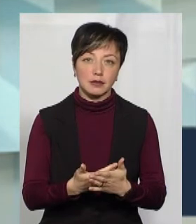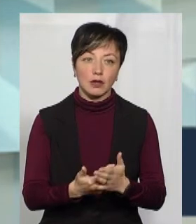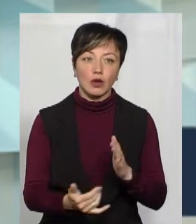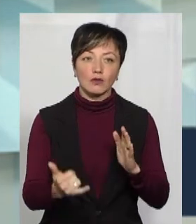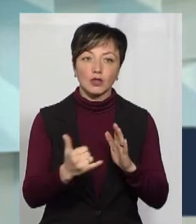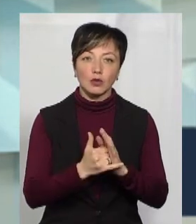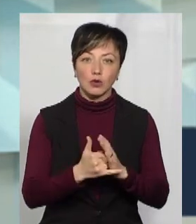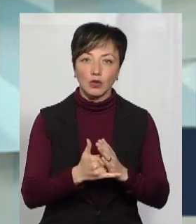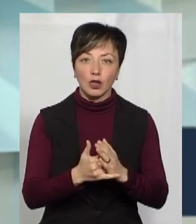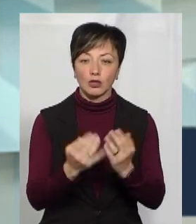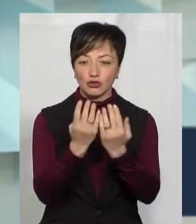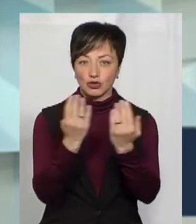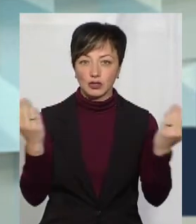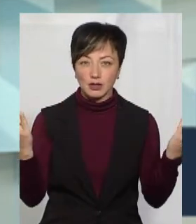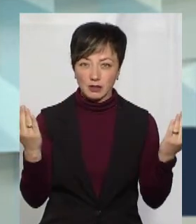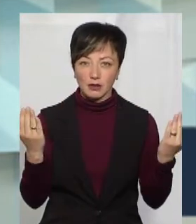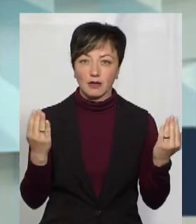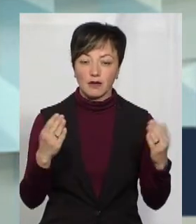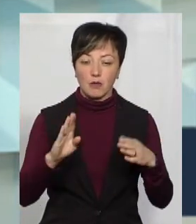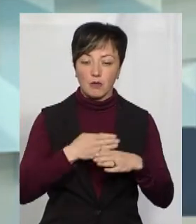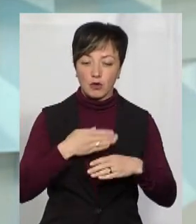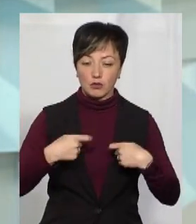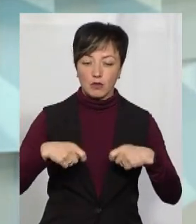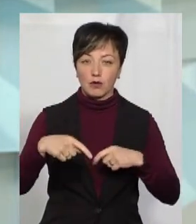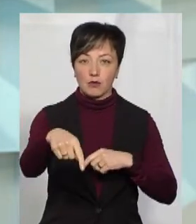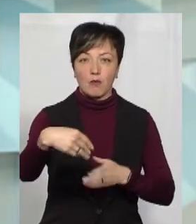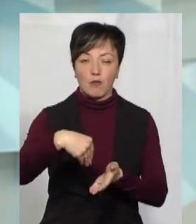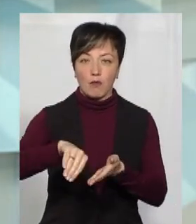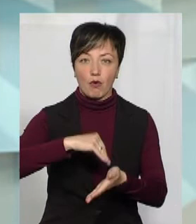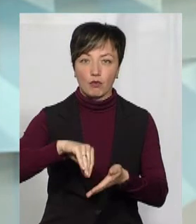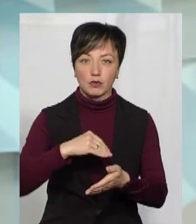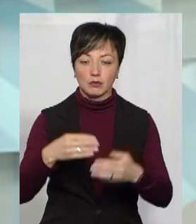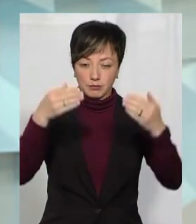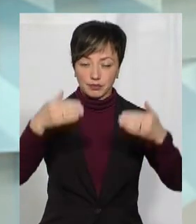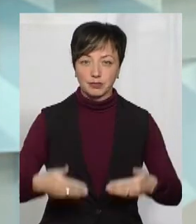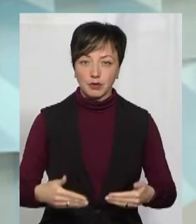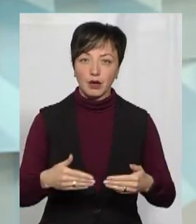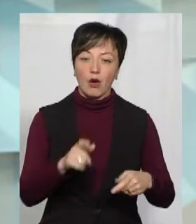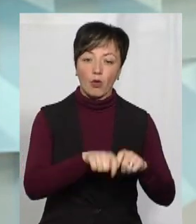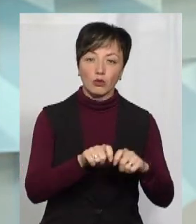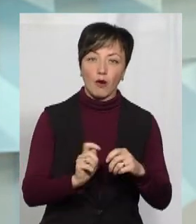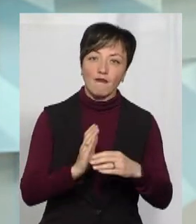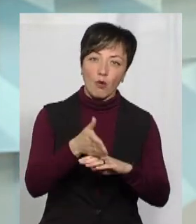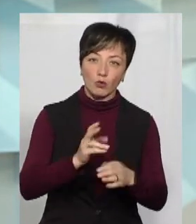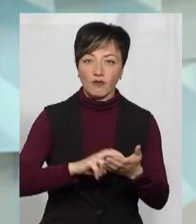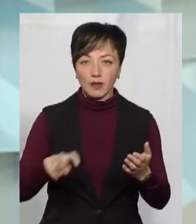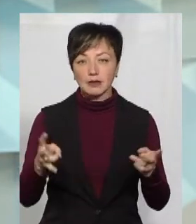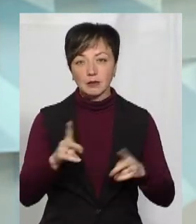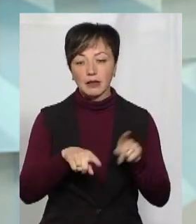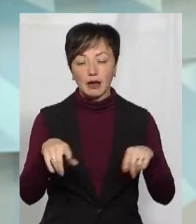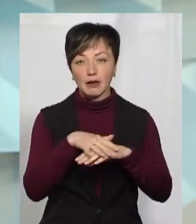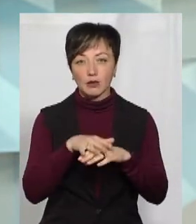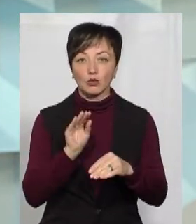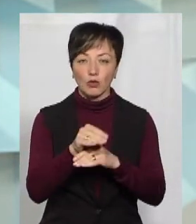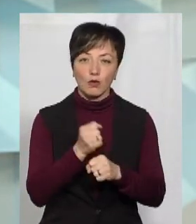встановлення щитків між покупцем з продавцем, проведення дезінфекції, встановлення контролю входу-виходу. Тобто тут треба в деяких